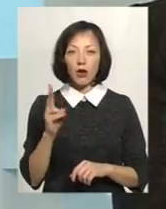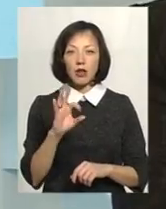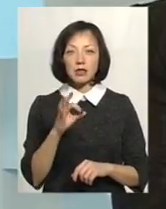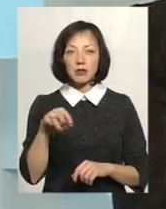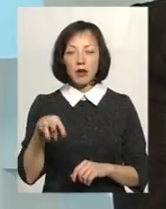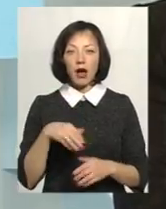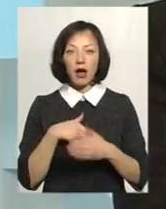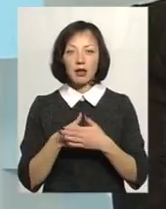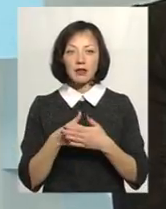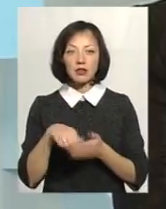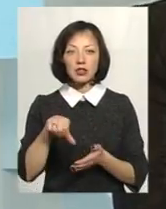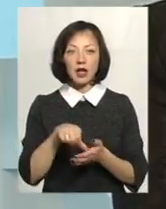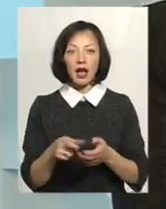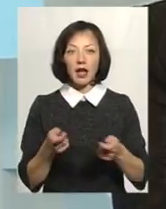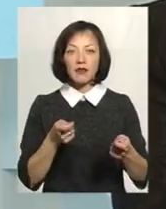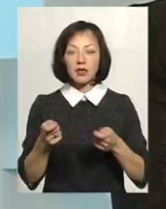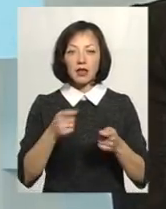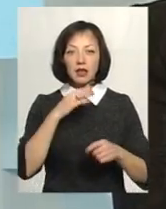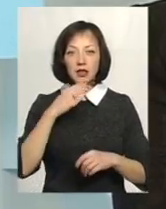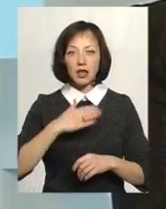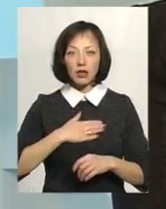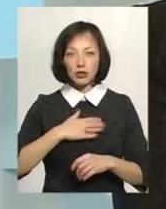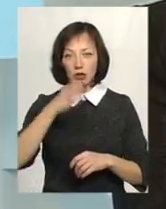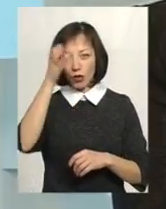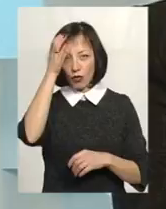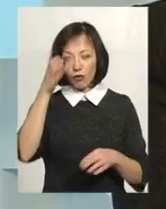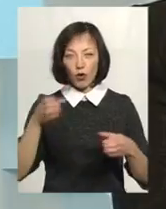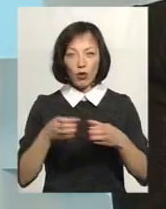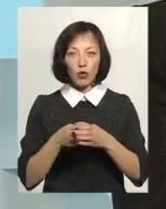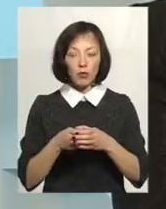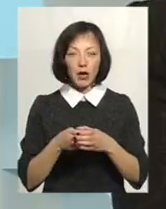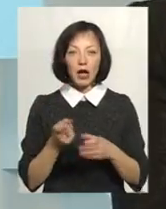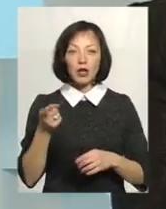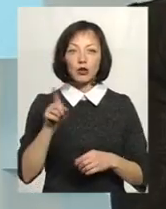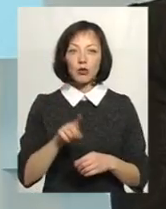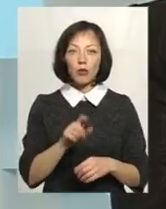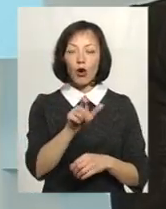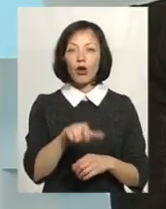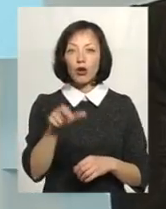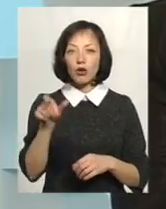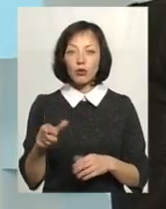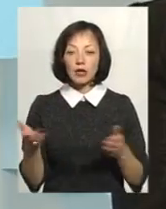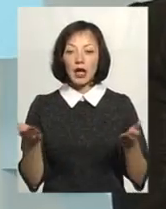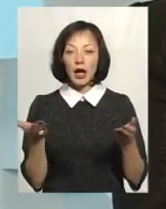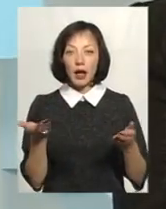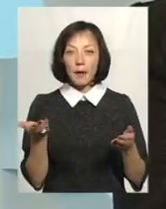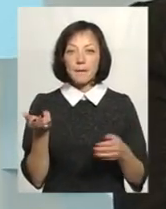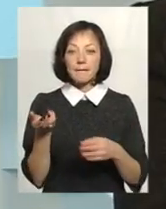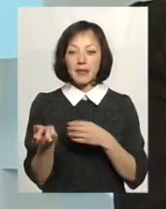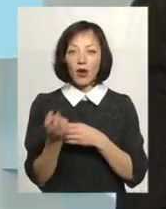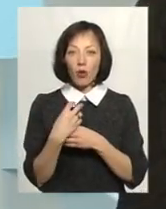член, він по суті керівник нашої наукової групи. Тому люди, які приходять і